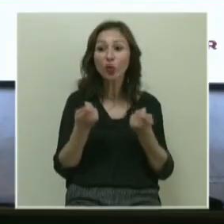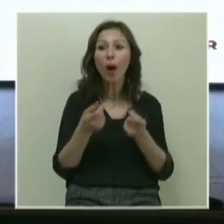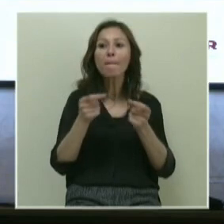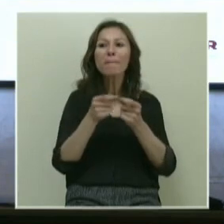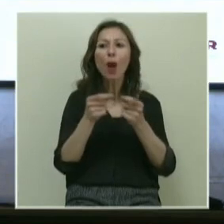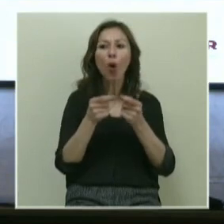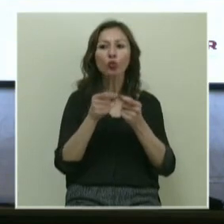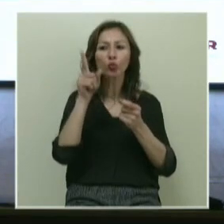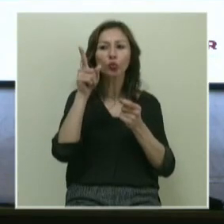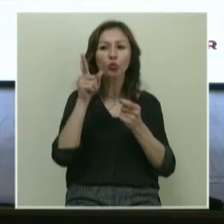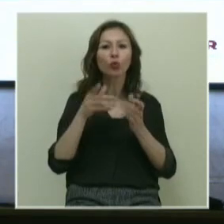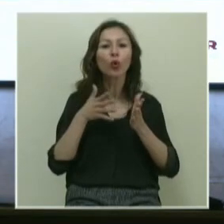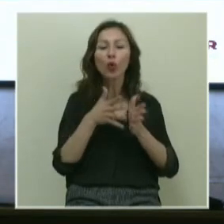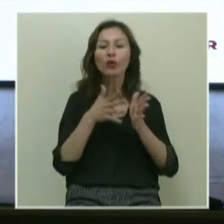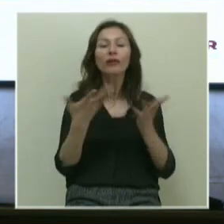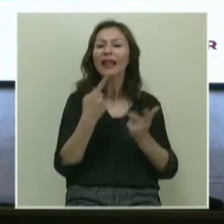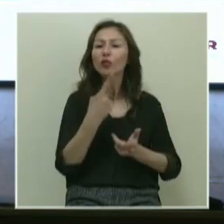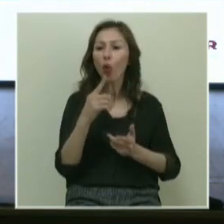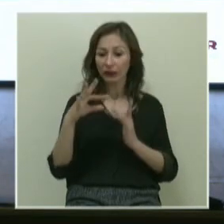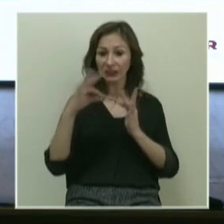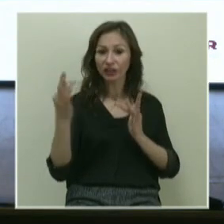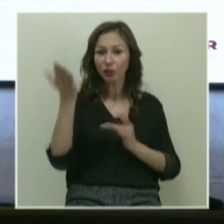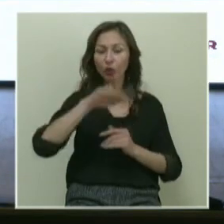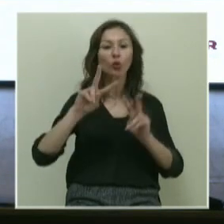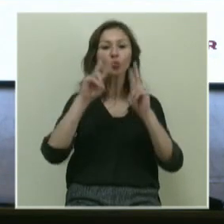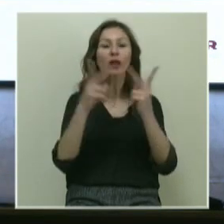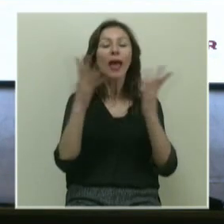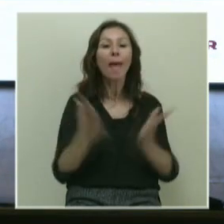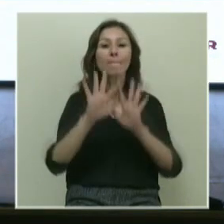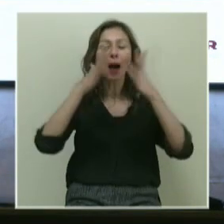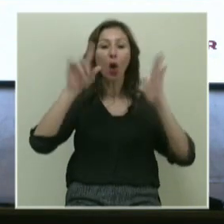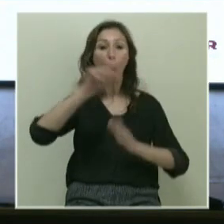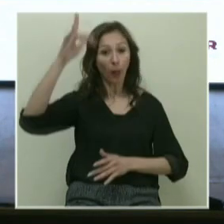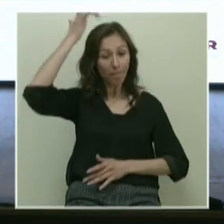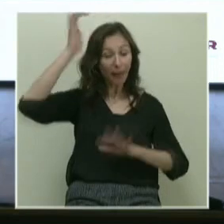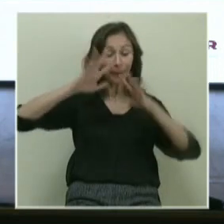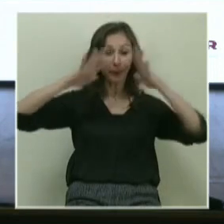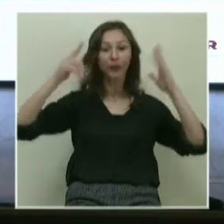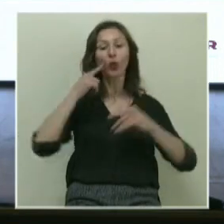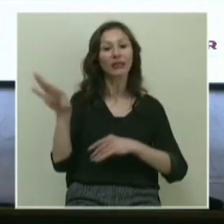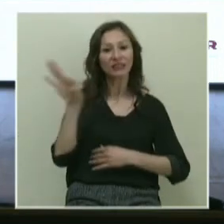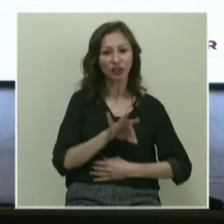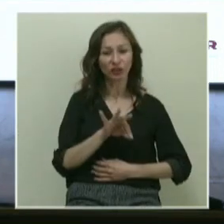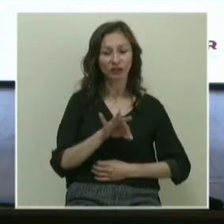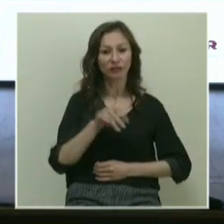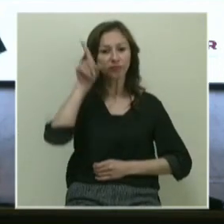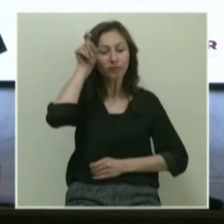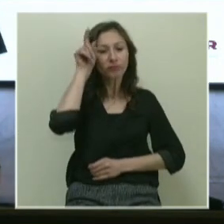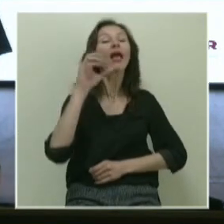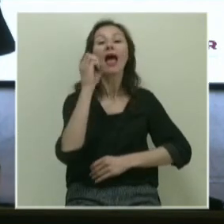Biobot üretiyor. Ne diyor? Seçildikten sonra, dünyanın en parlak 10 beyninden biri seçildikten sonra şunu söyledi.